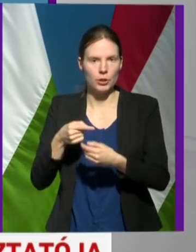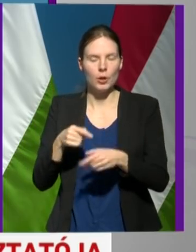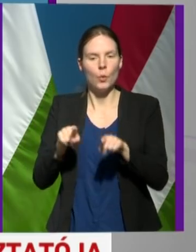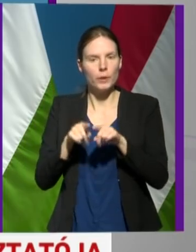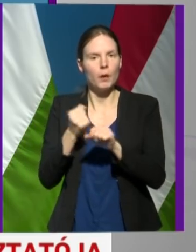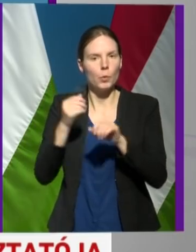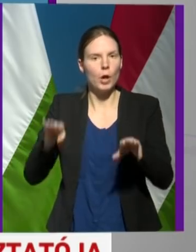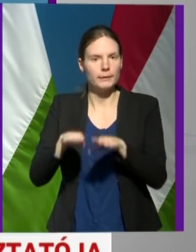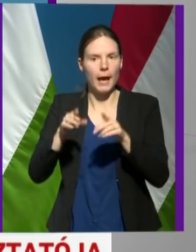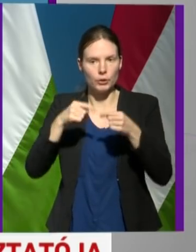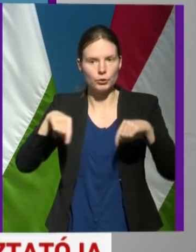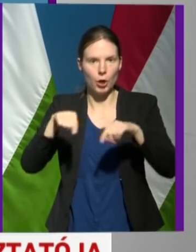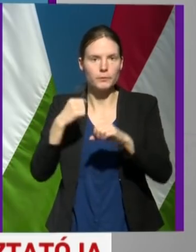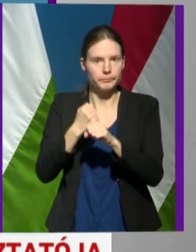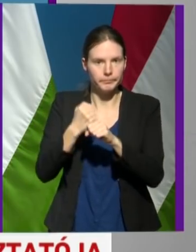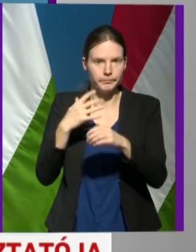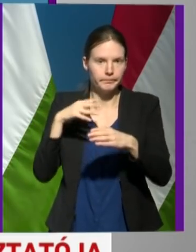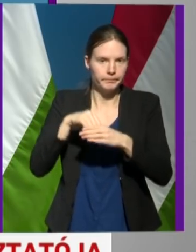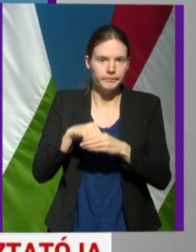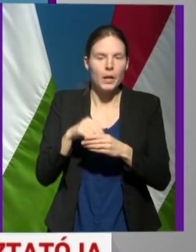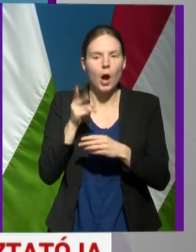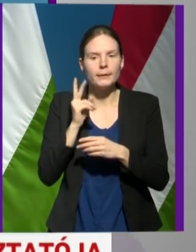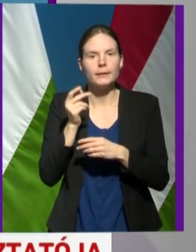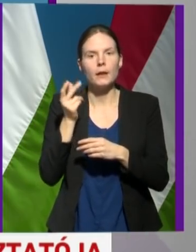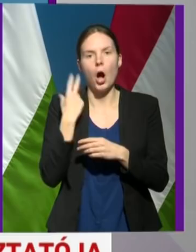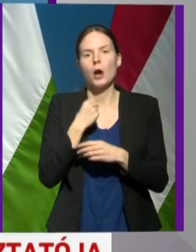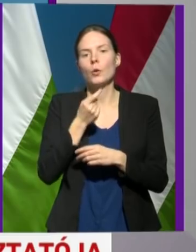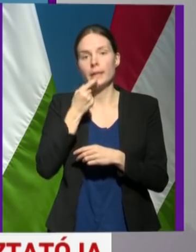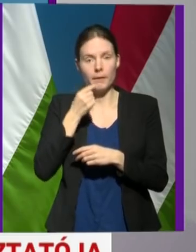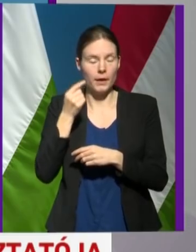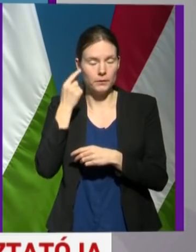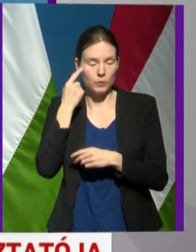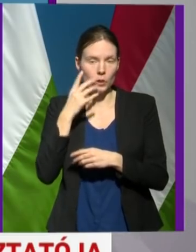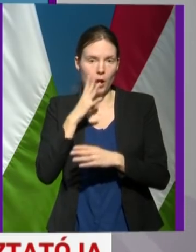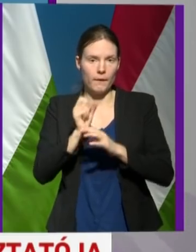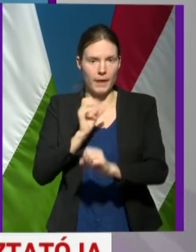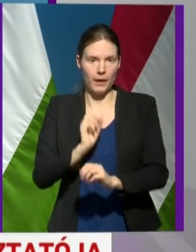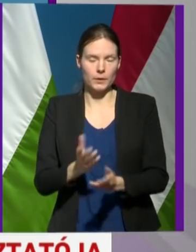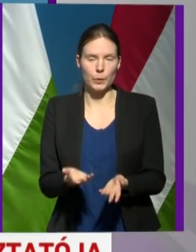munkatársak vesznek részt, akik angol nyelvű tájékoztatást is tudnak adni.